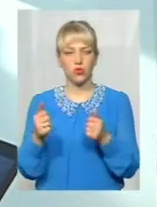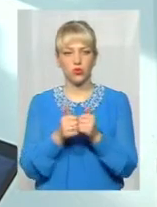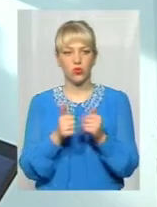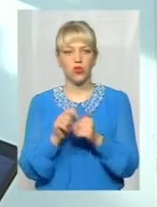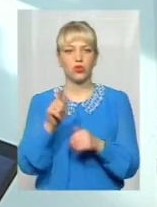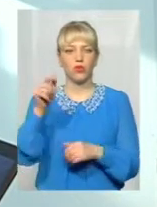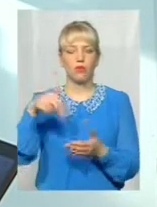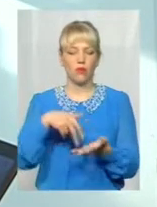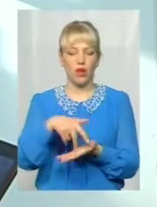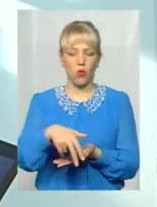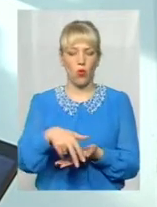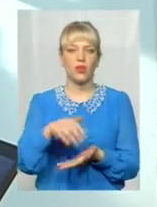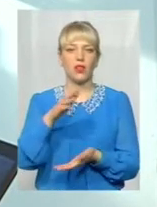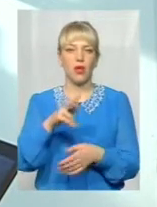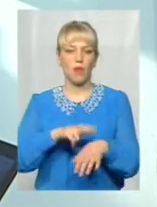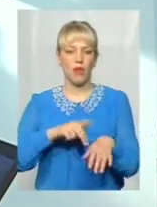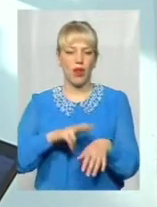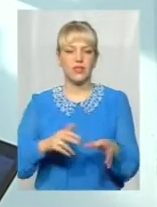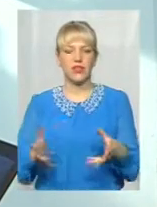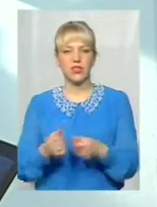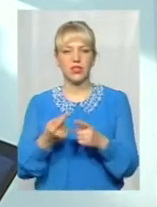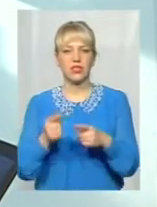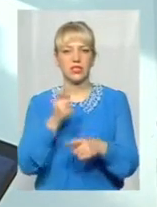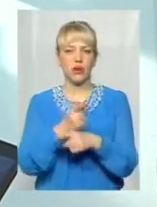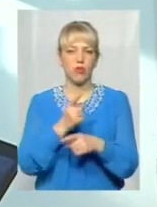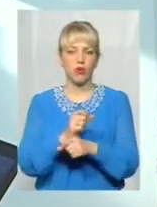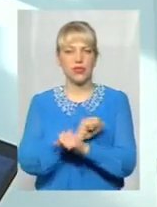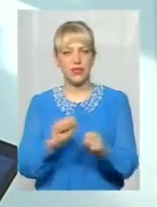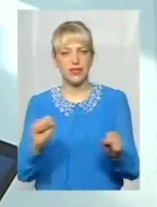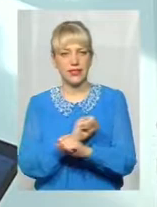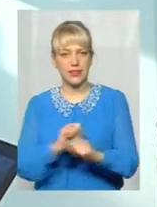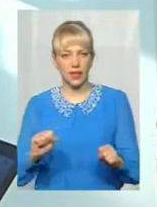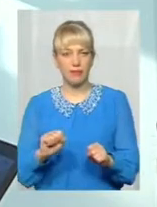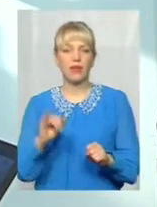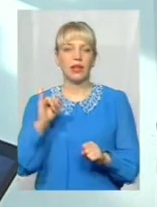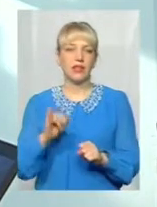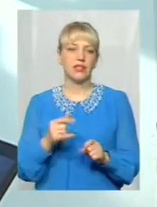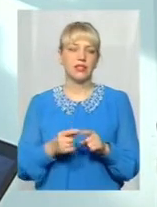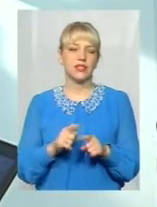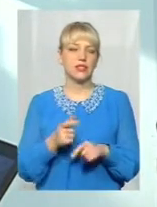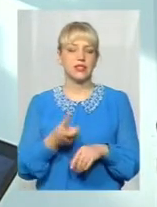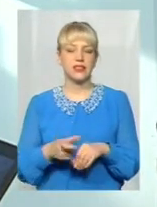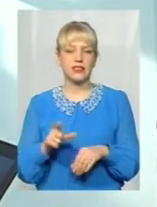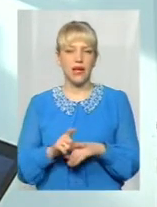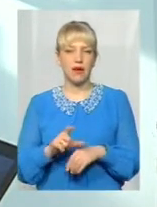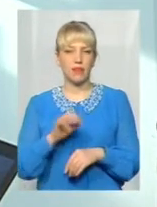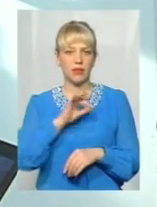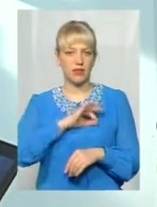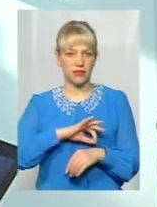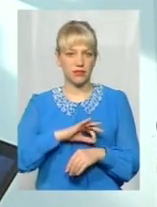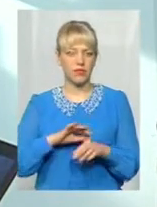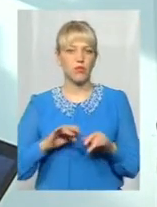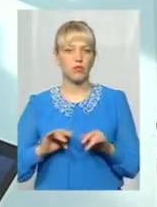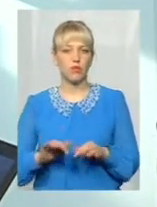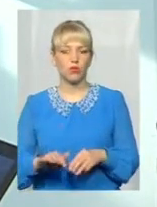поліція, приходили рятувальники, екологи, це не можна, це заборонно і так далі. Тому це такий самий дієвий спосіб, але, звичайно, ми розуміємо, що ми